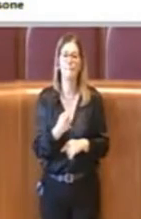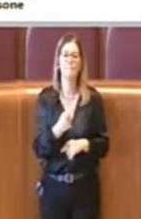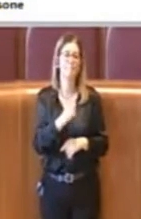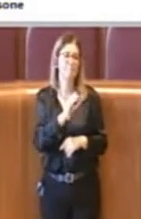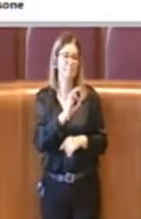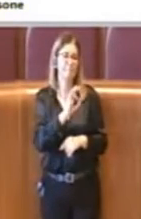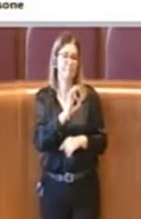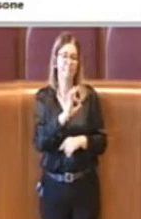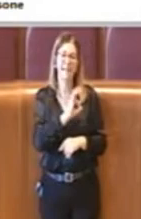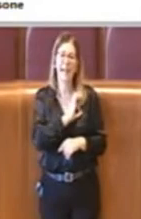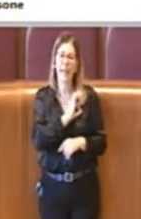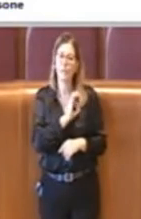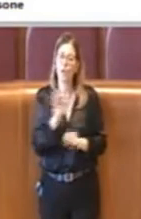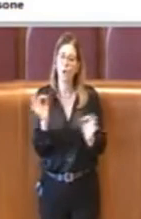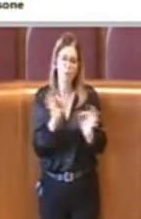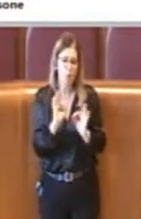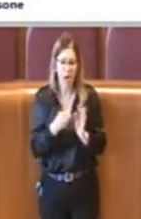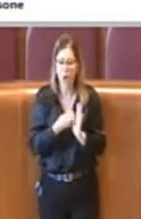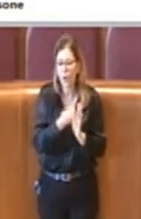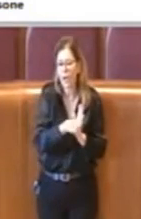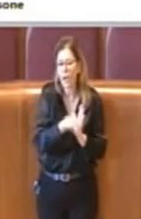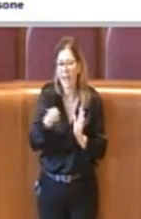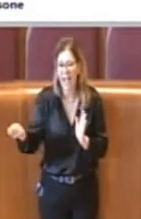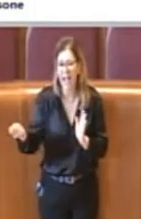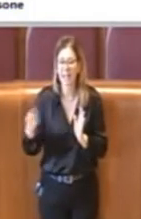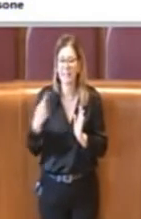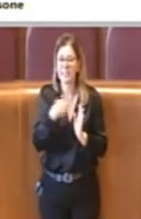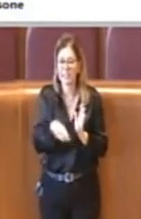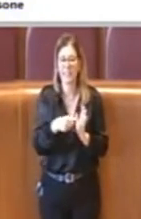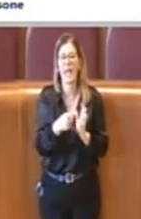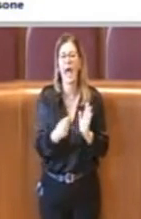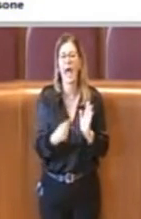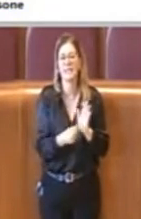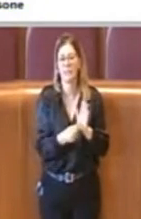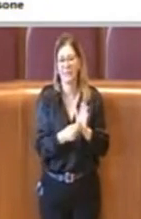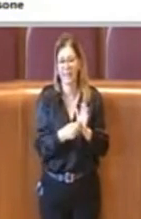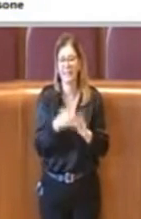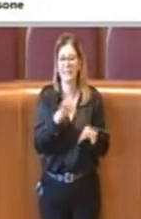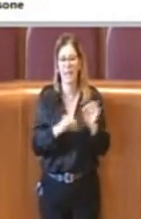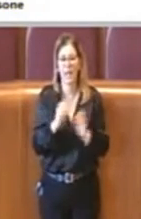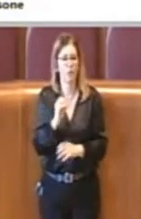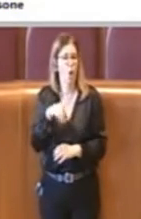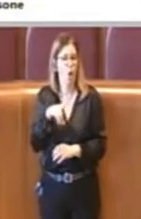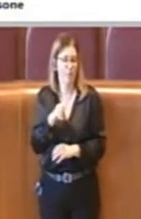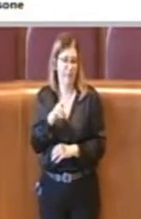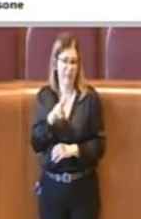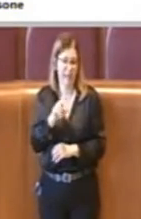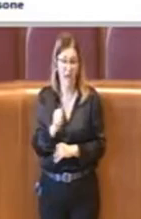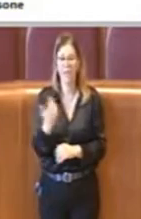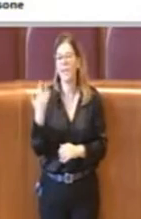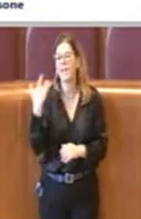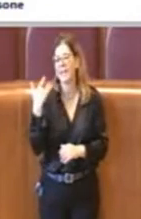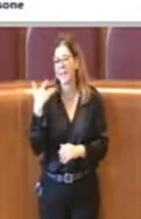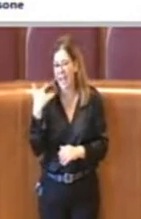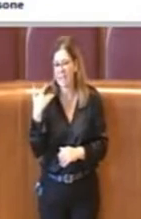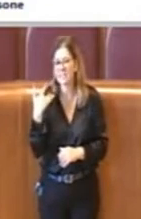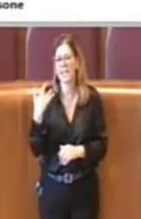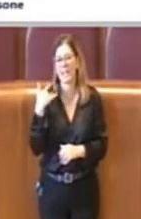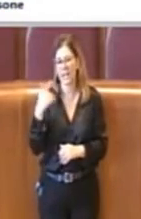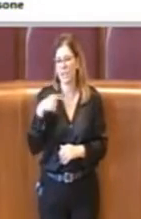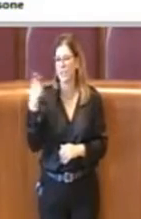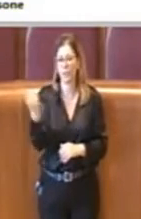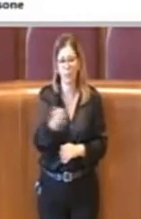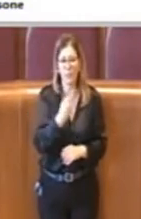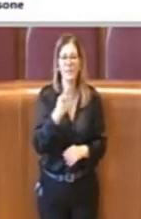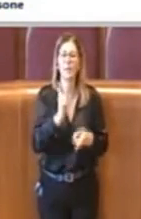retribuiti ancora gli operatori e gli artisti del teatro dell'opera grazie e ringrazio insomma tutte le parti politiche che hanno